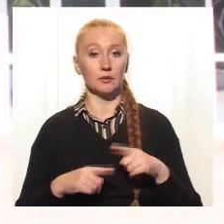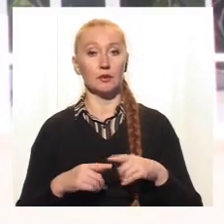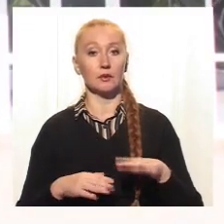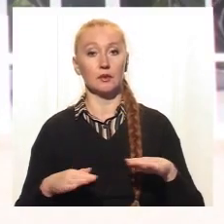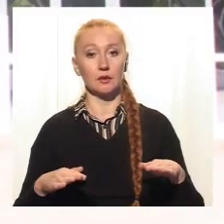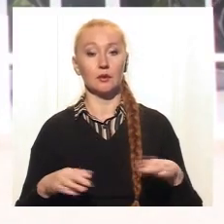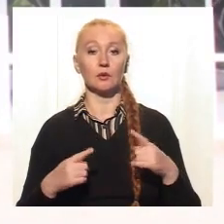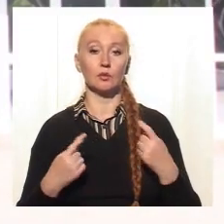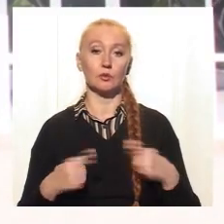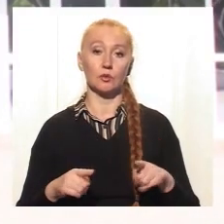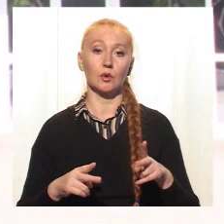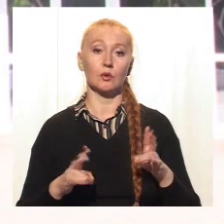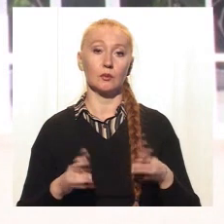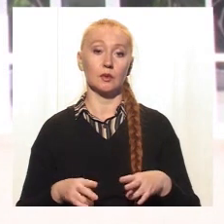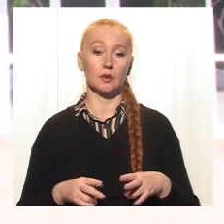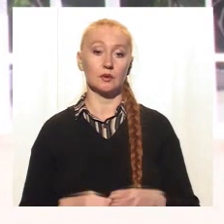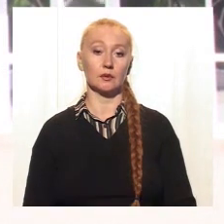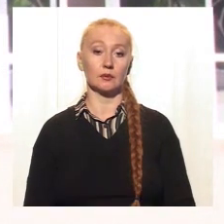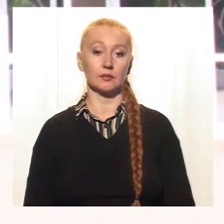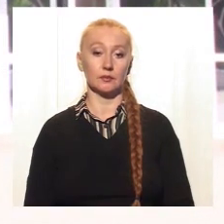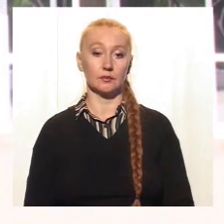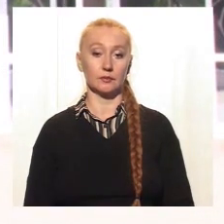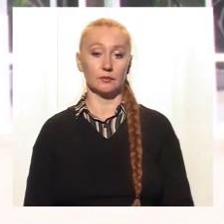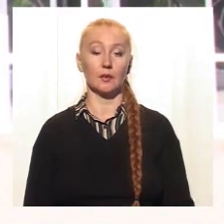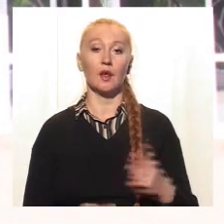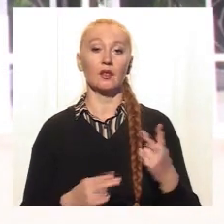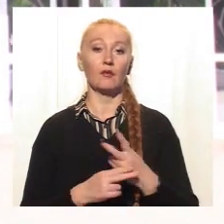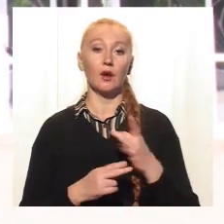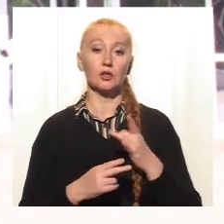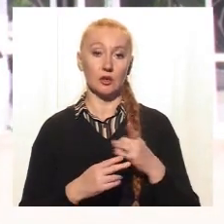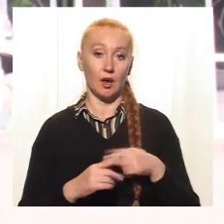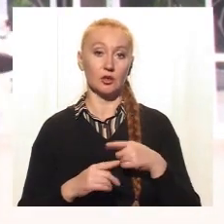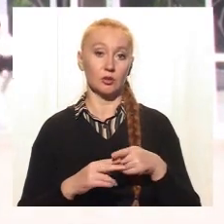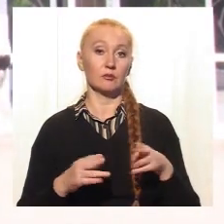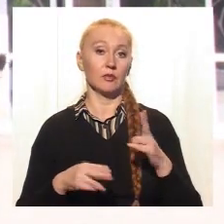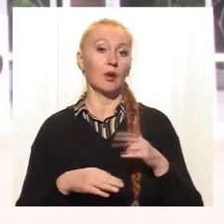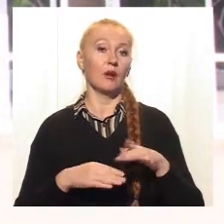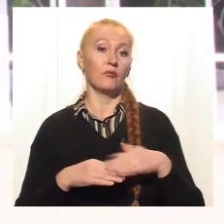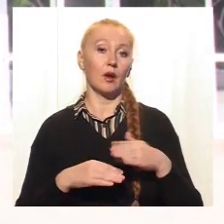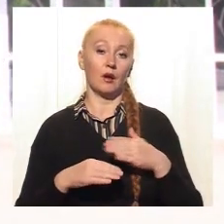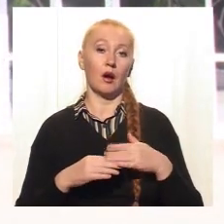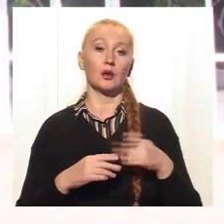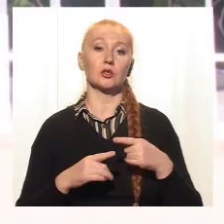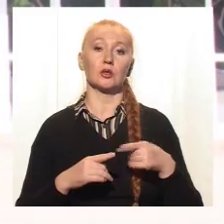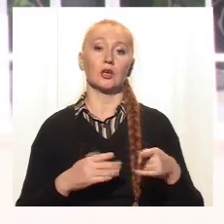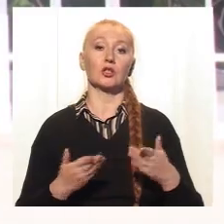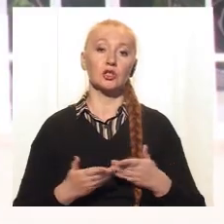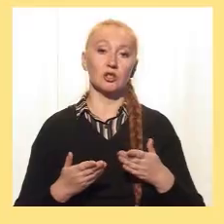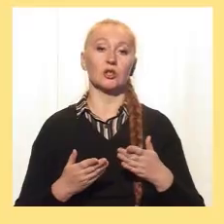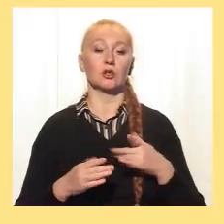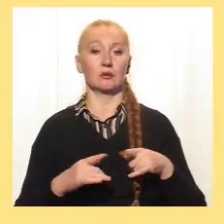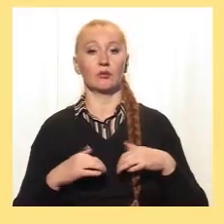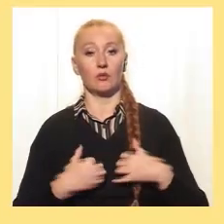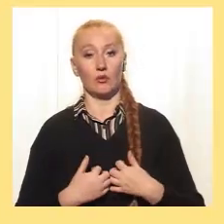дитина чи хтось інший, якою постраждали. Двічі бути покараним життям, горем і ще й законом – тут важко, звичайно, говорити.